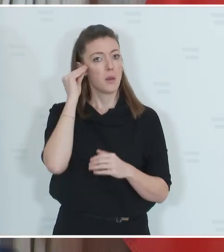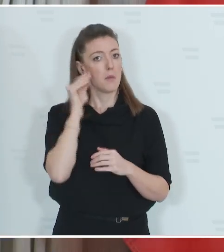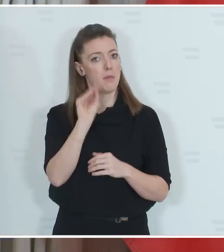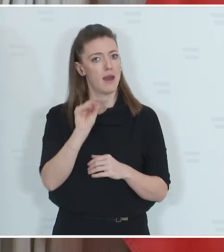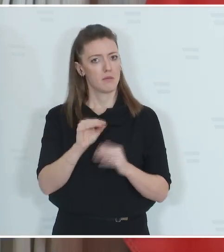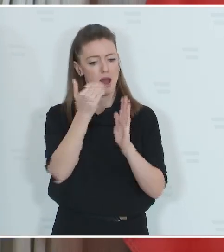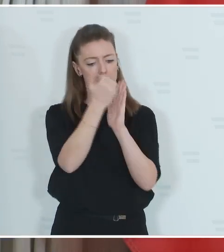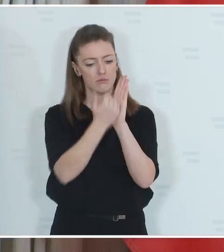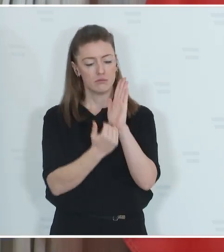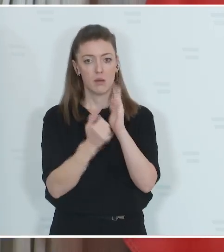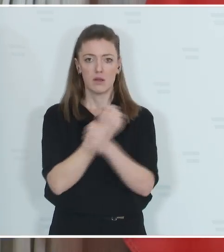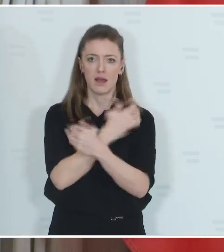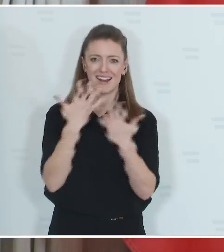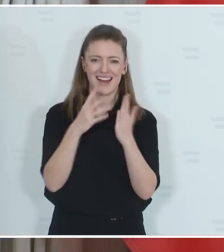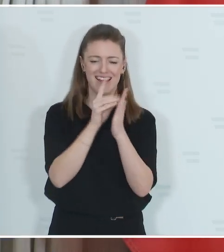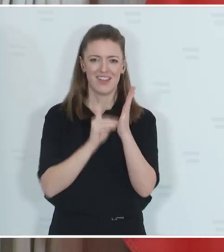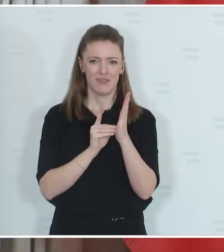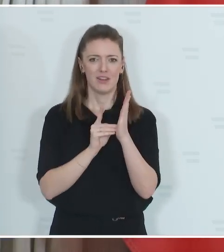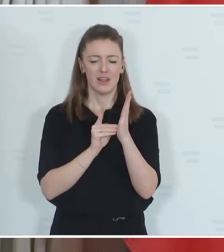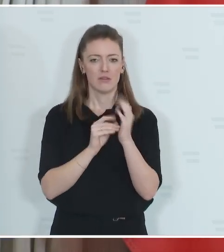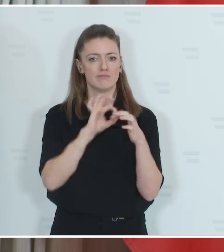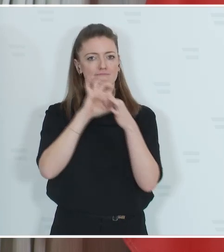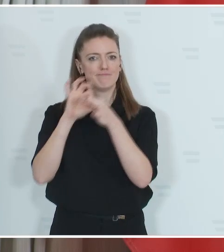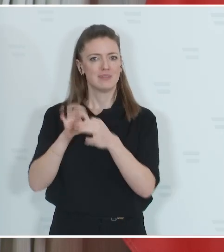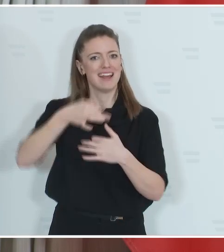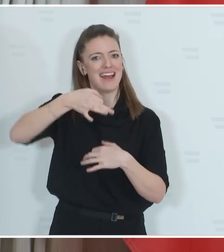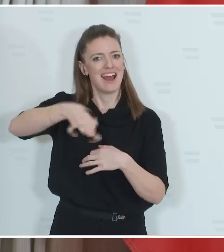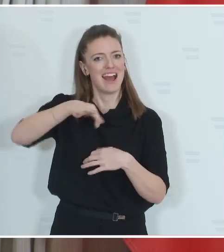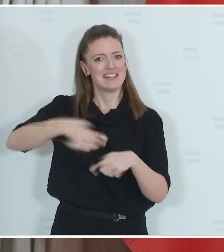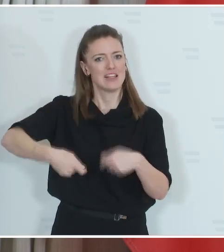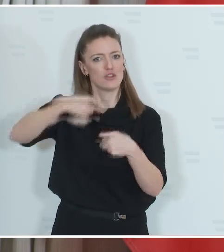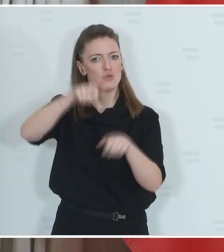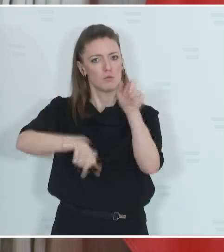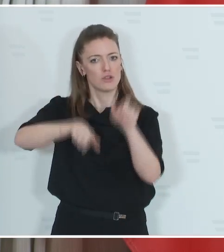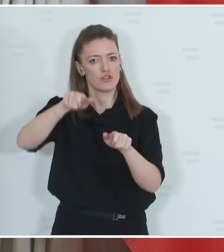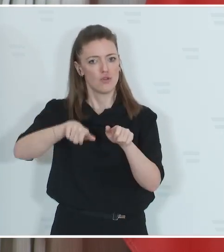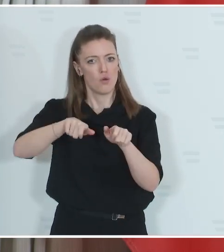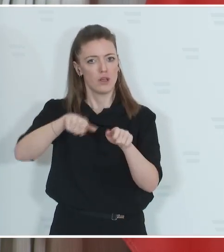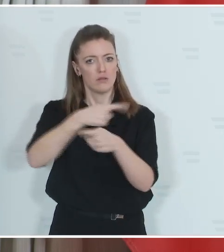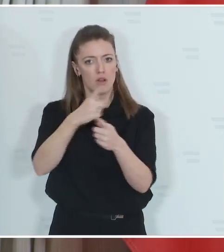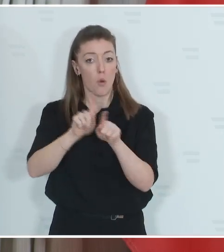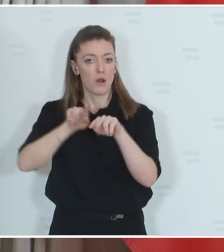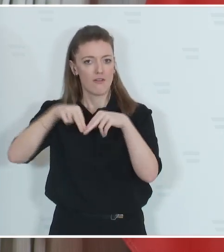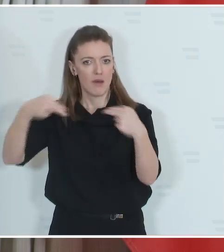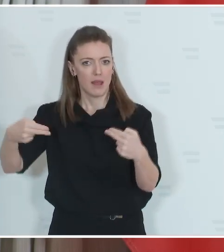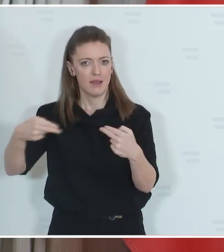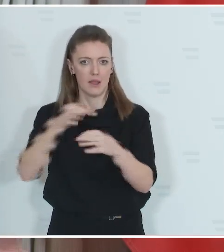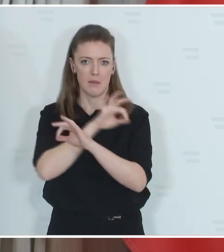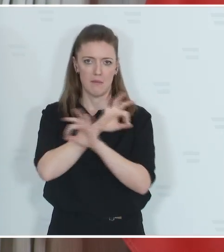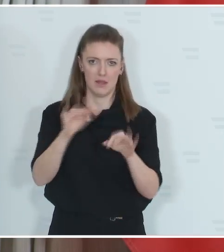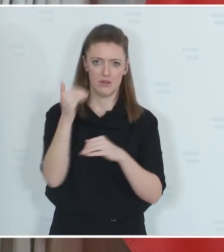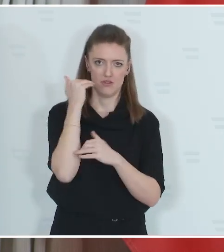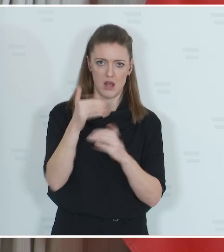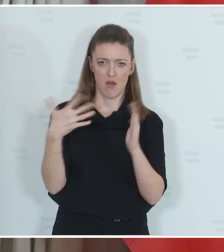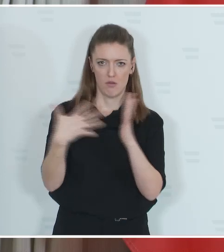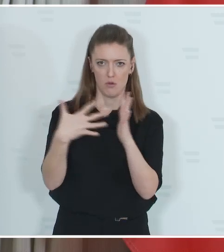klar definiert sind, dann können einzelne Züchterinnen und Zuchtverbände auch besser überprüft werden. Das ist wichtig, weil